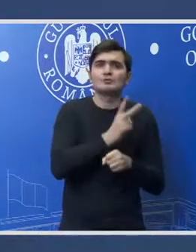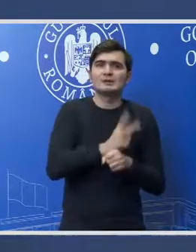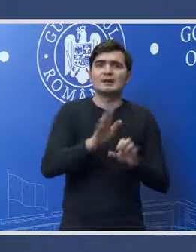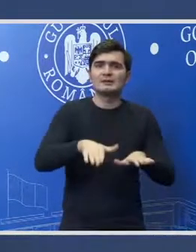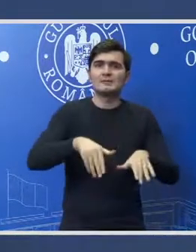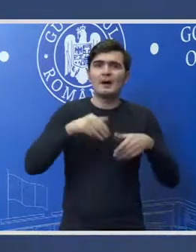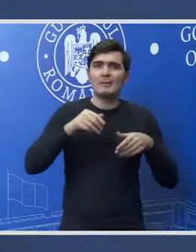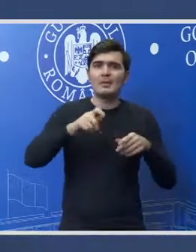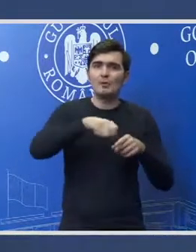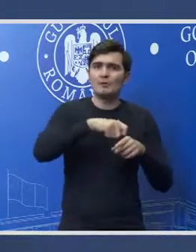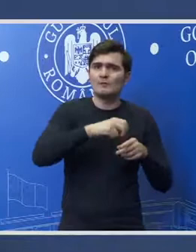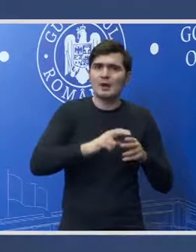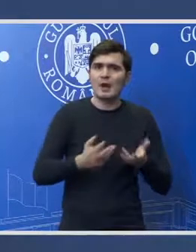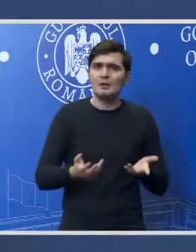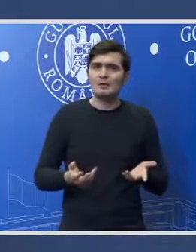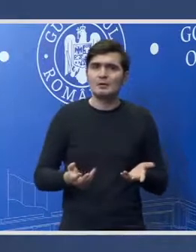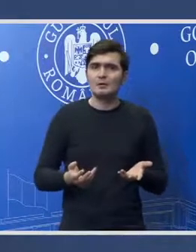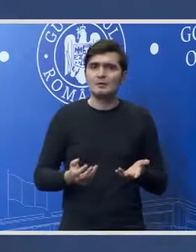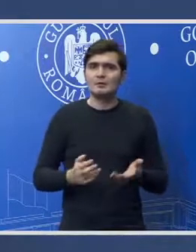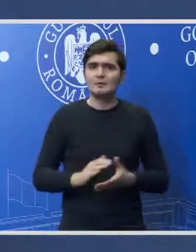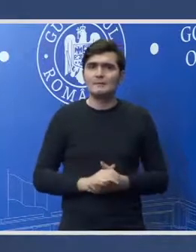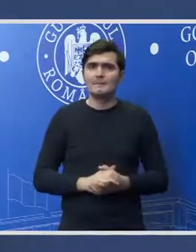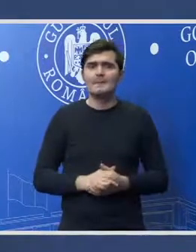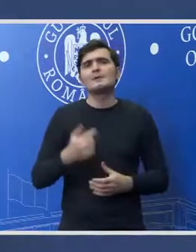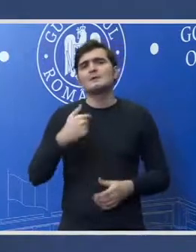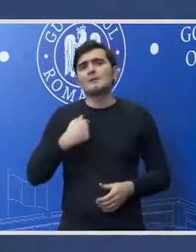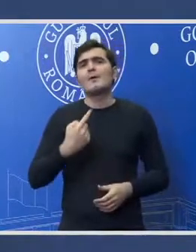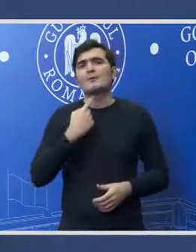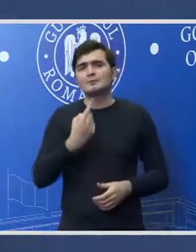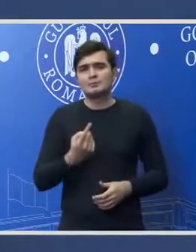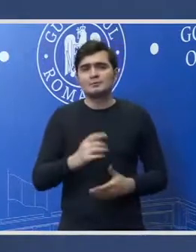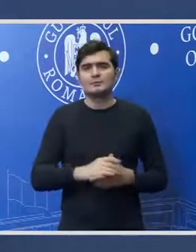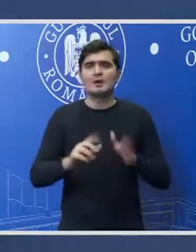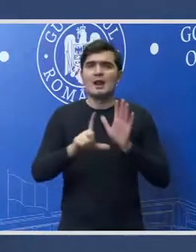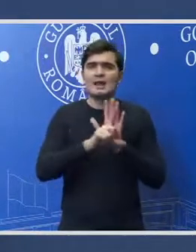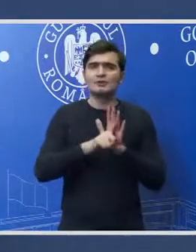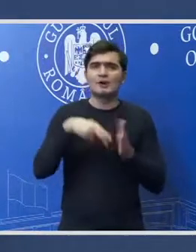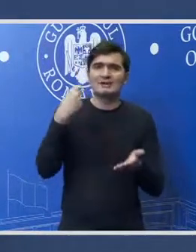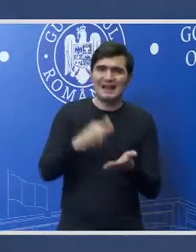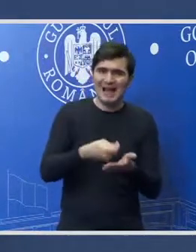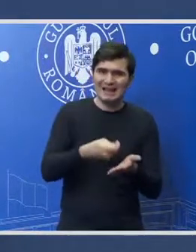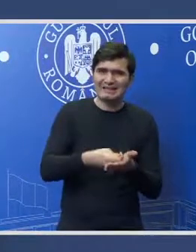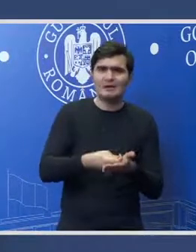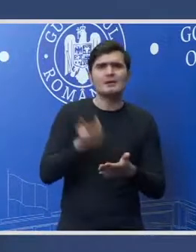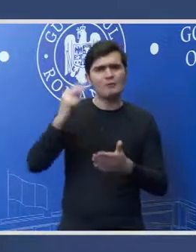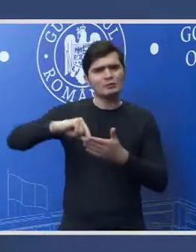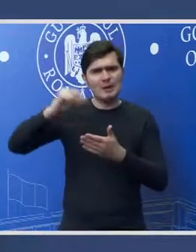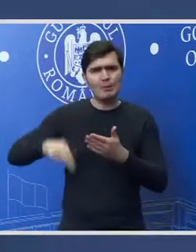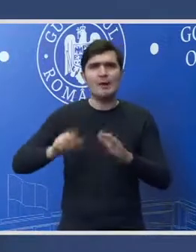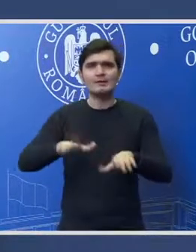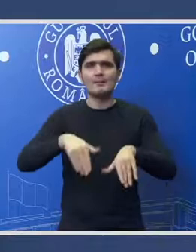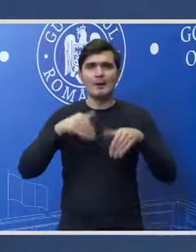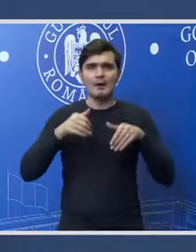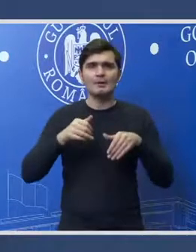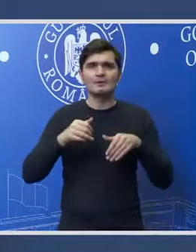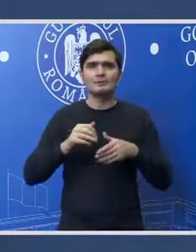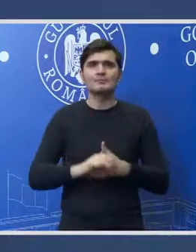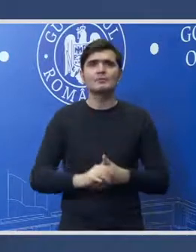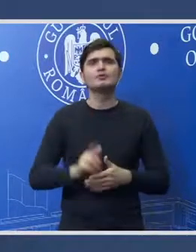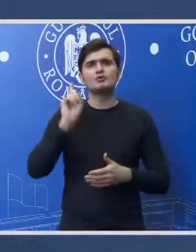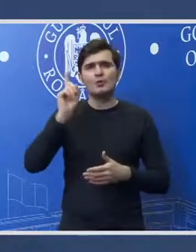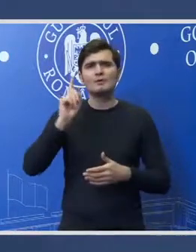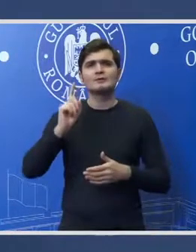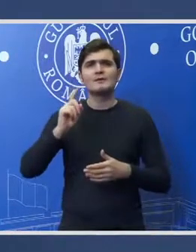Parlament pe sporuri? Eu am spus că legea salarizării a fost aprobată în Parlamentul României și legea modificată în Parlamentul